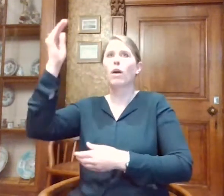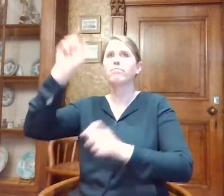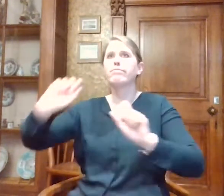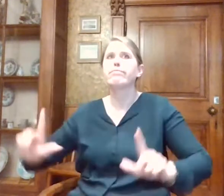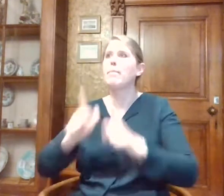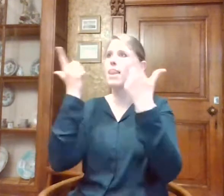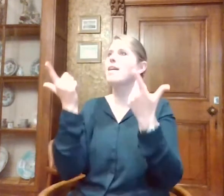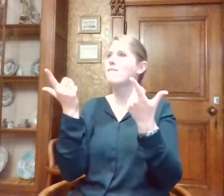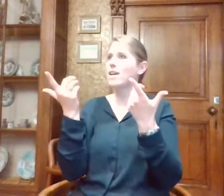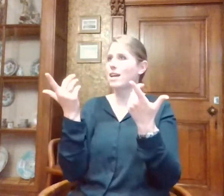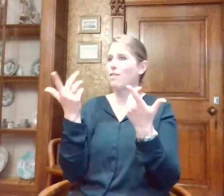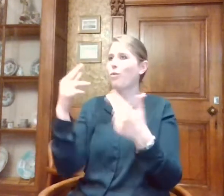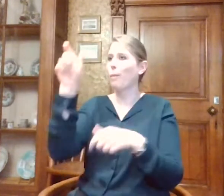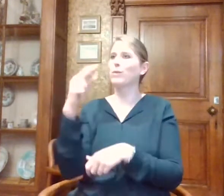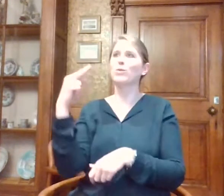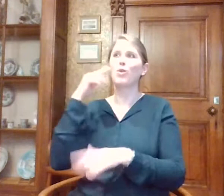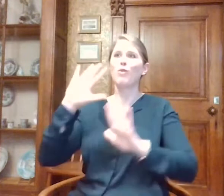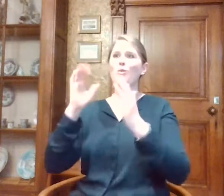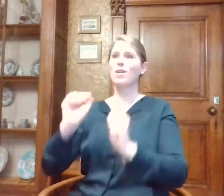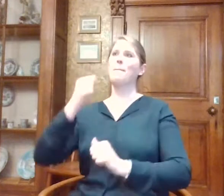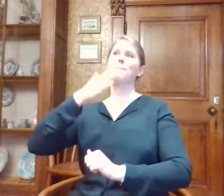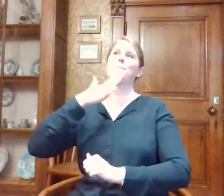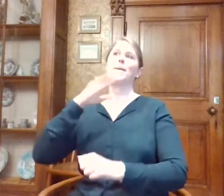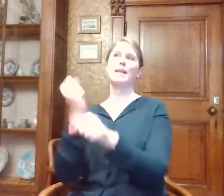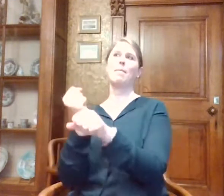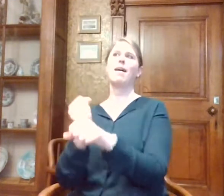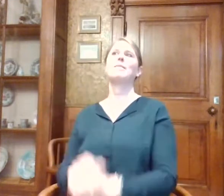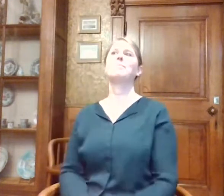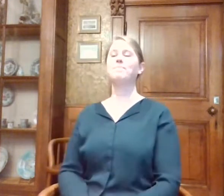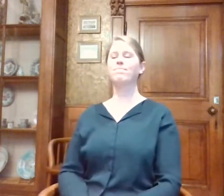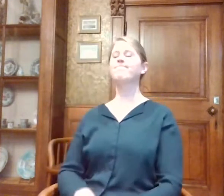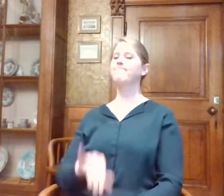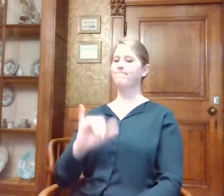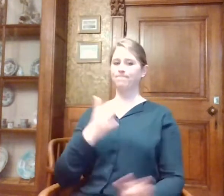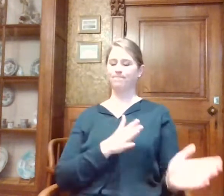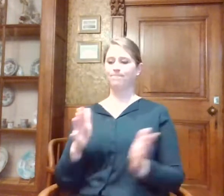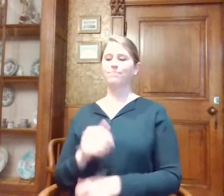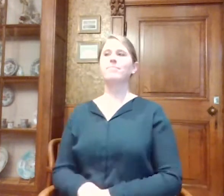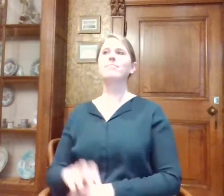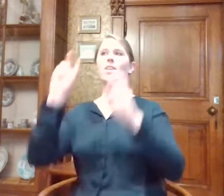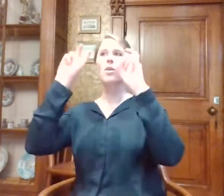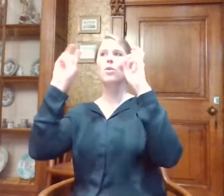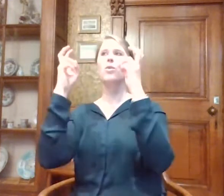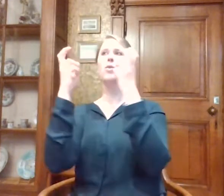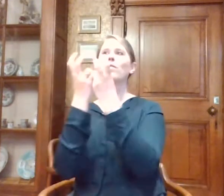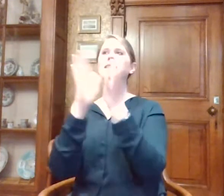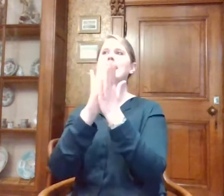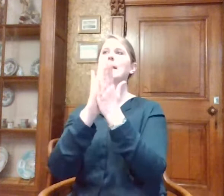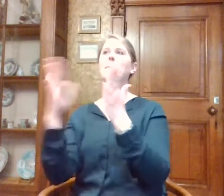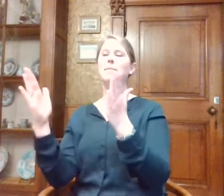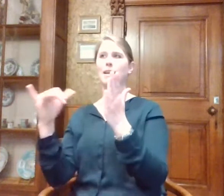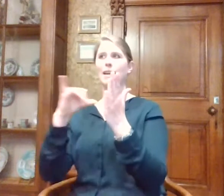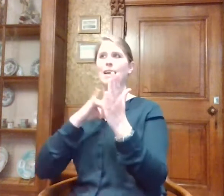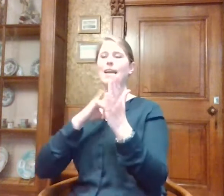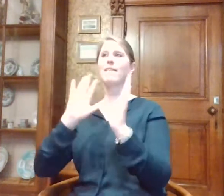een dove persoon verbeterd kan worden. Dus in de universiteitsbibliotheek hebben wij al een aantal jaren, sinds